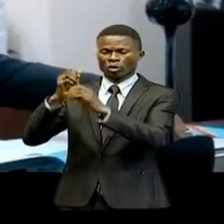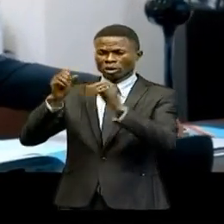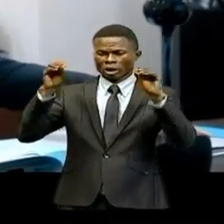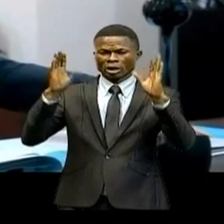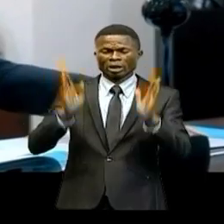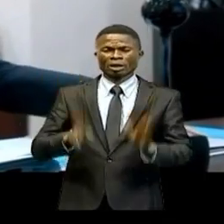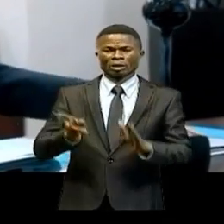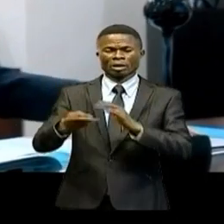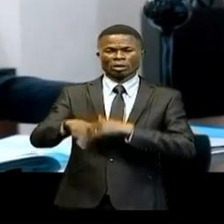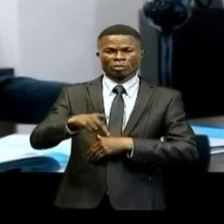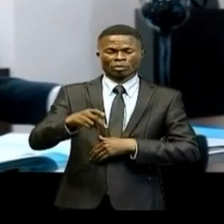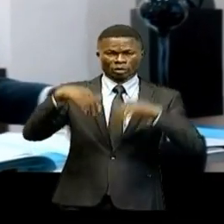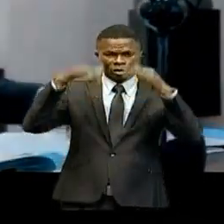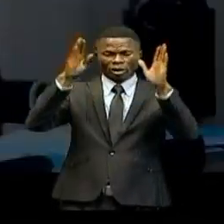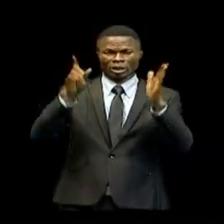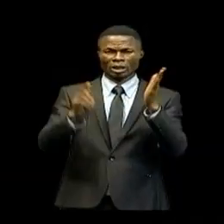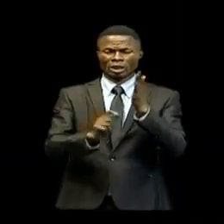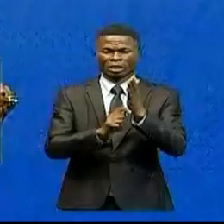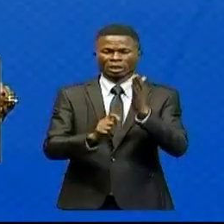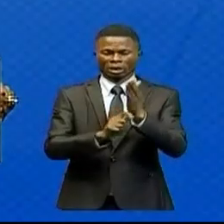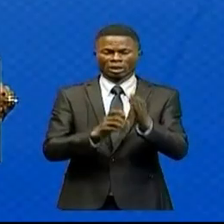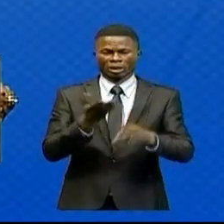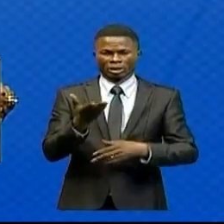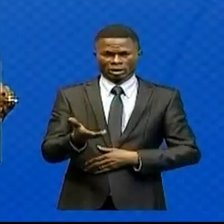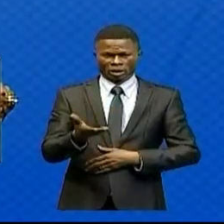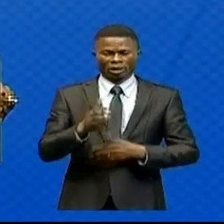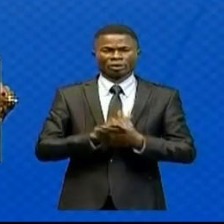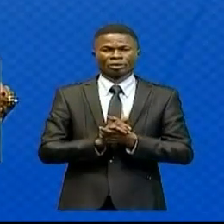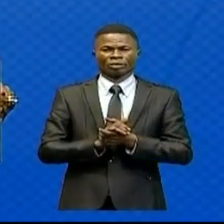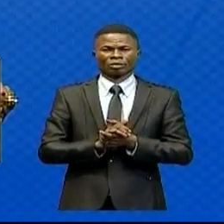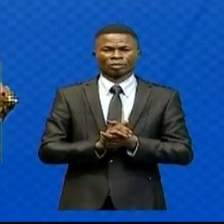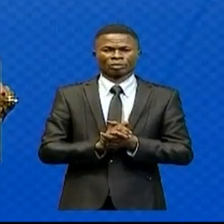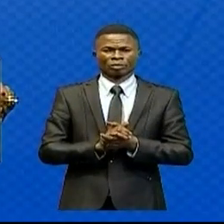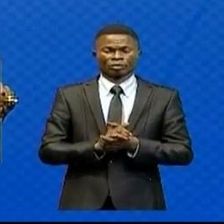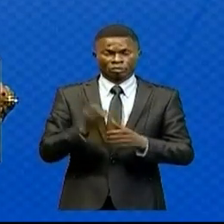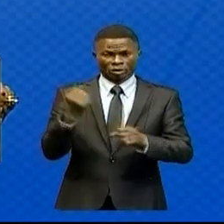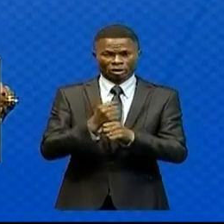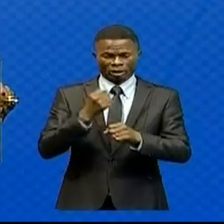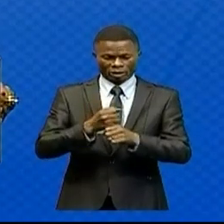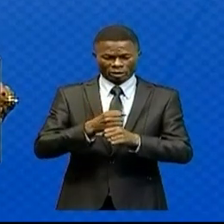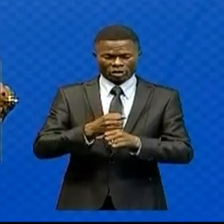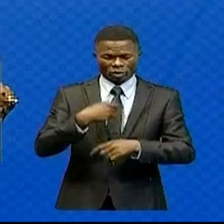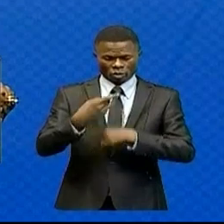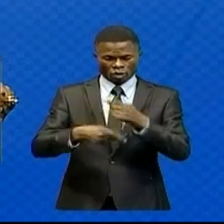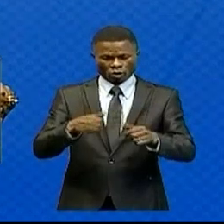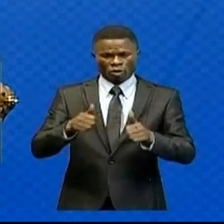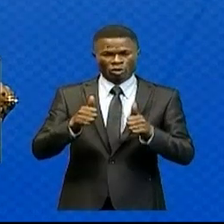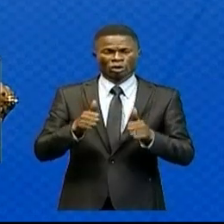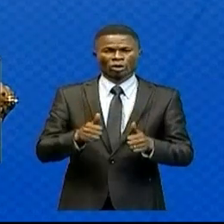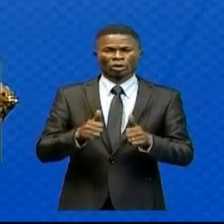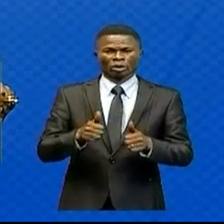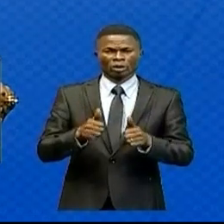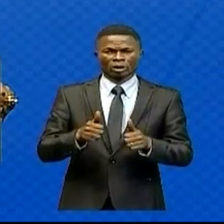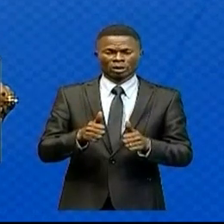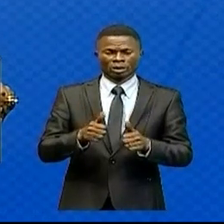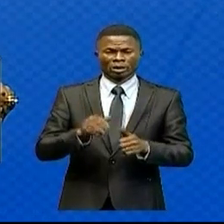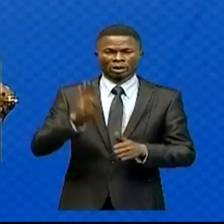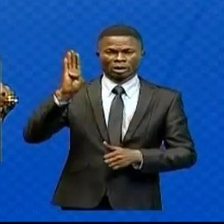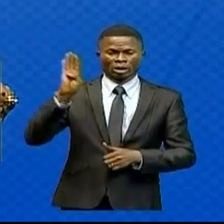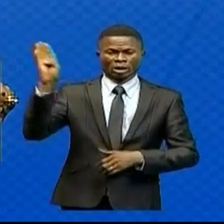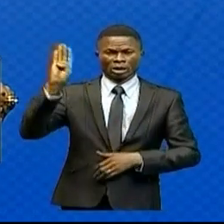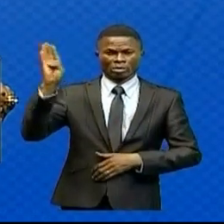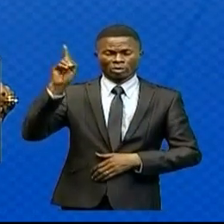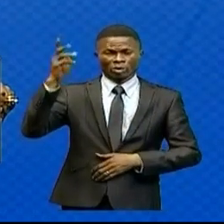primaire, secondaire et technique d'autre part. Les travaux se déroulent respectivement à Biboua, à